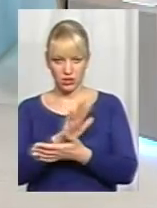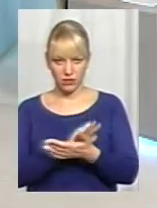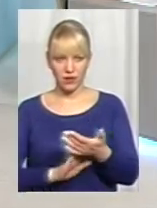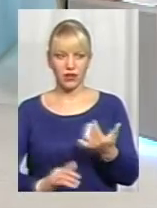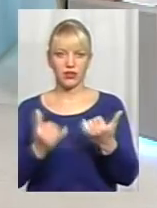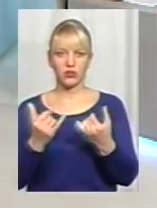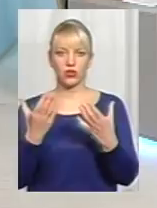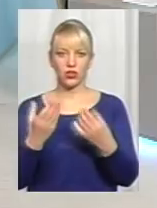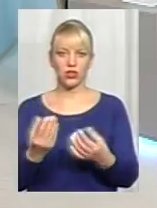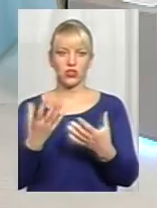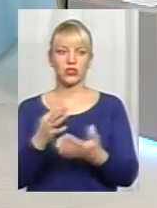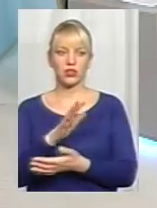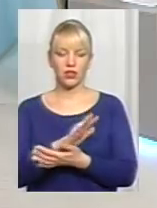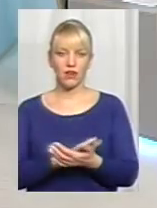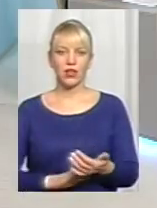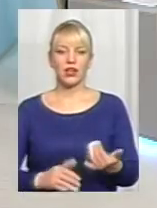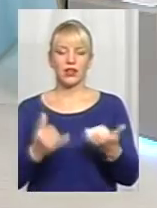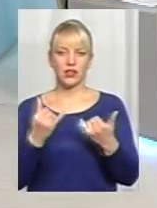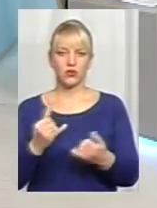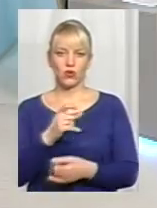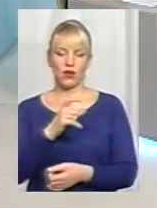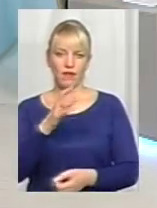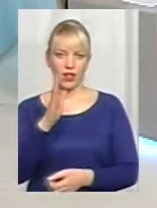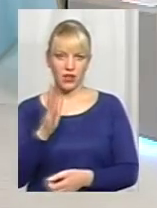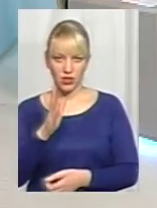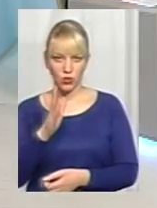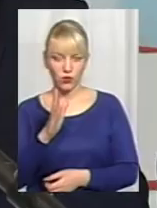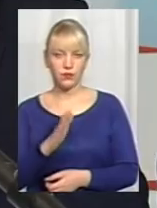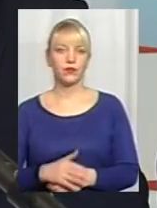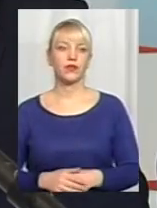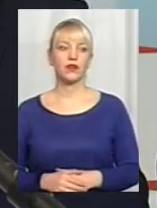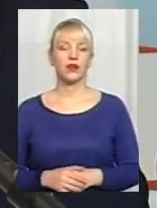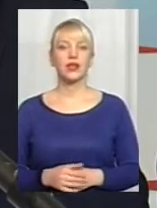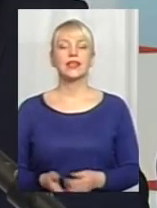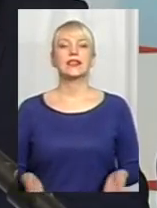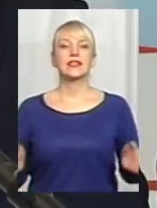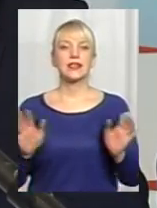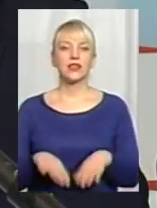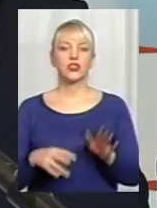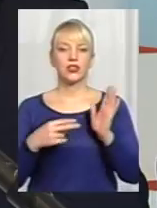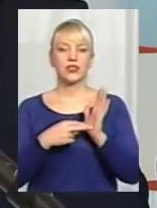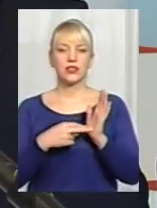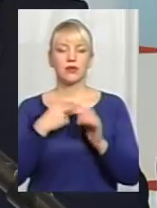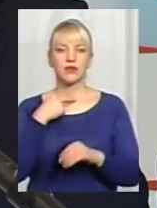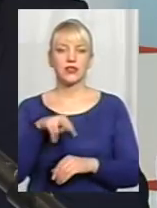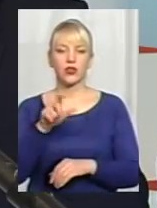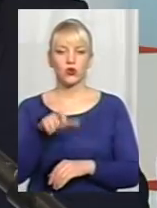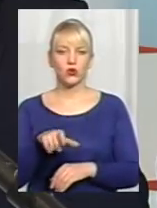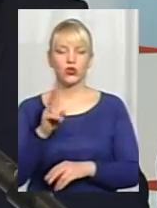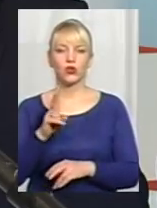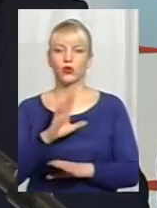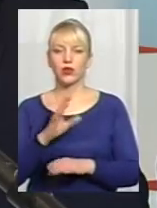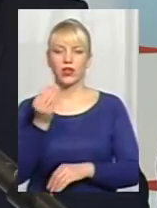триває. чоловік голодує? Буквально на дану хвилину залишилося 6-7 засуджених, які не вживають